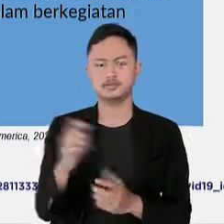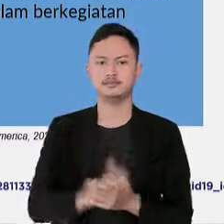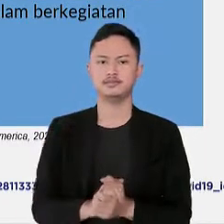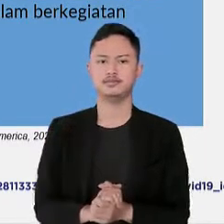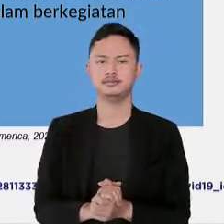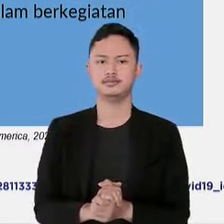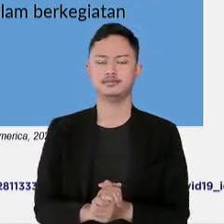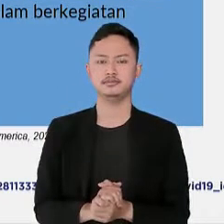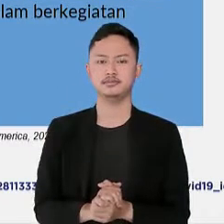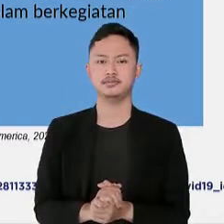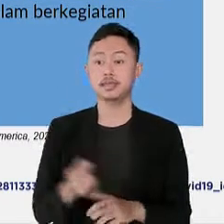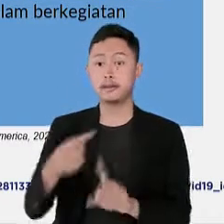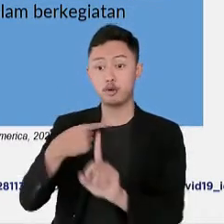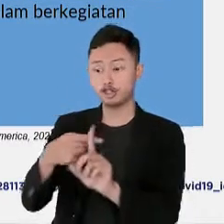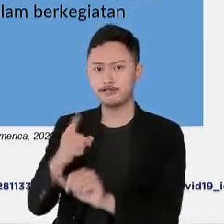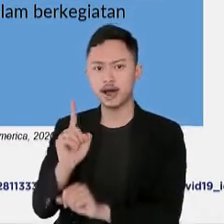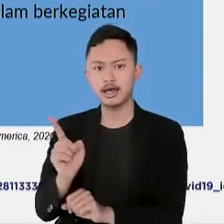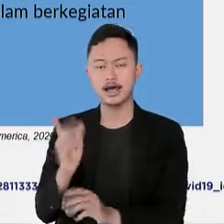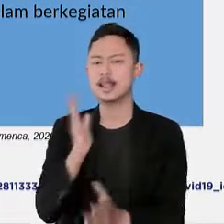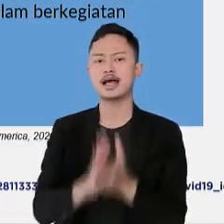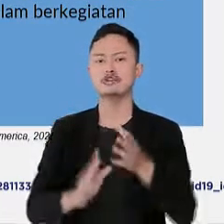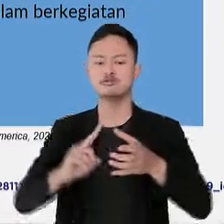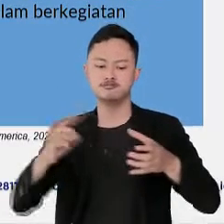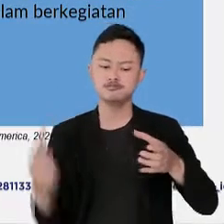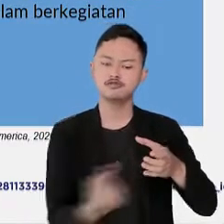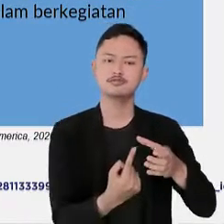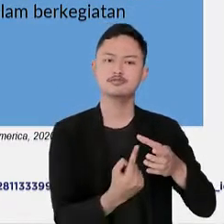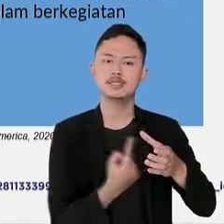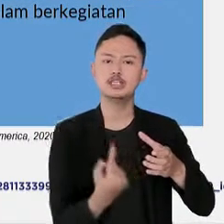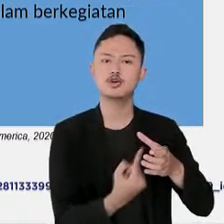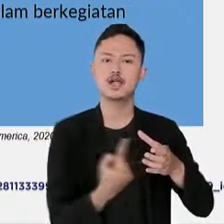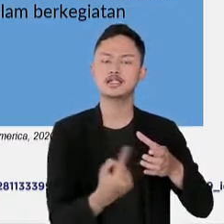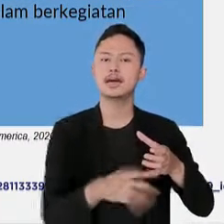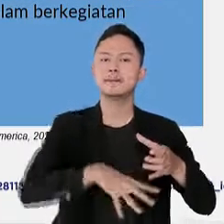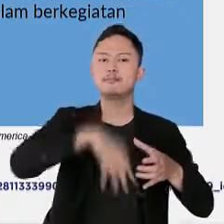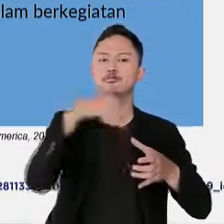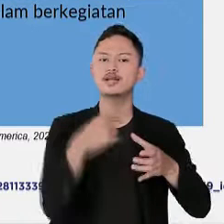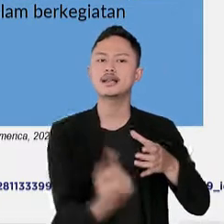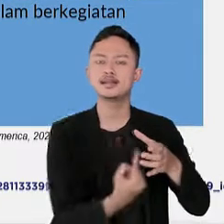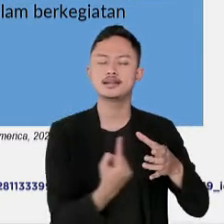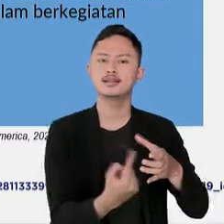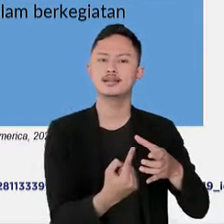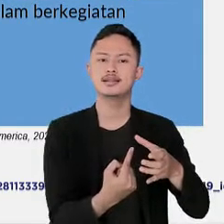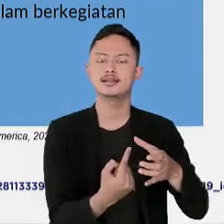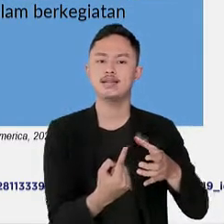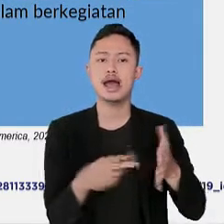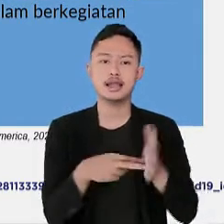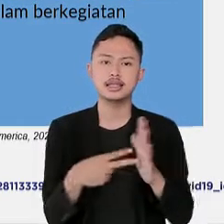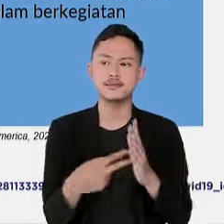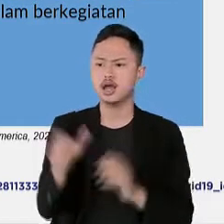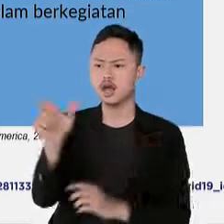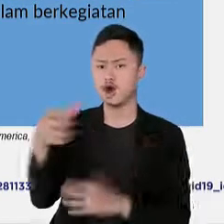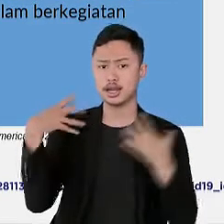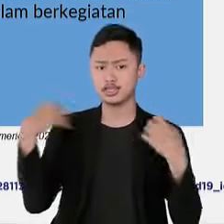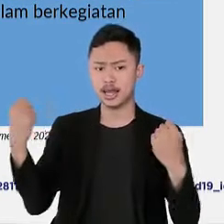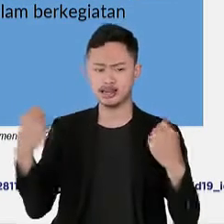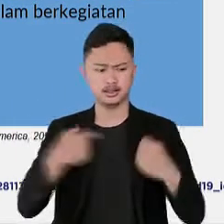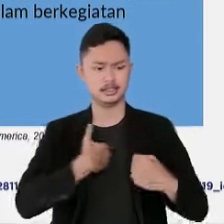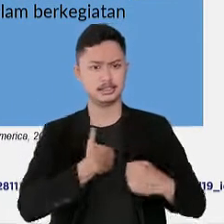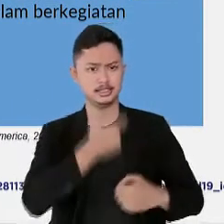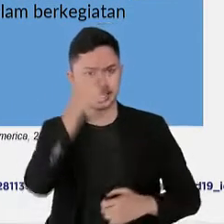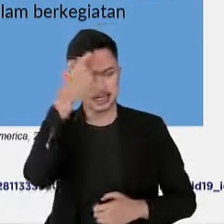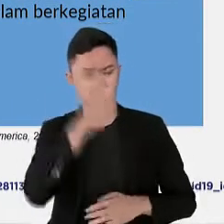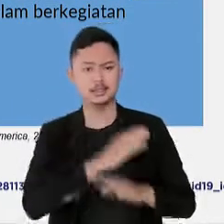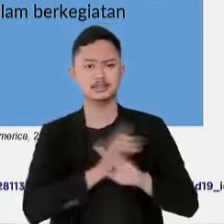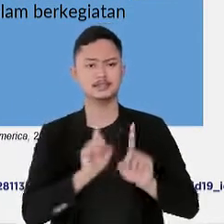uk kasus positif untuk melakukan isolasi terpusat untuk mencegah interaksi antara kasus positif dengan orang yang sehat dan